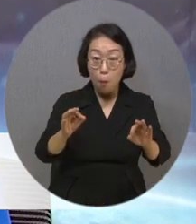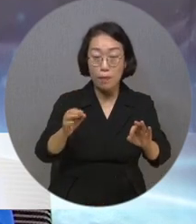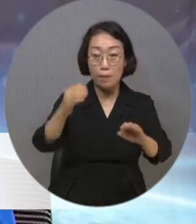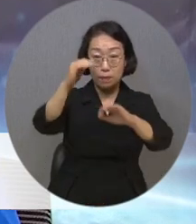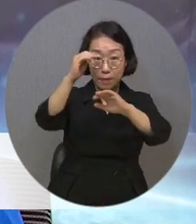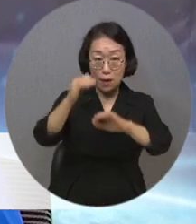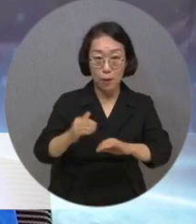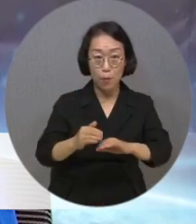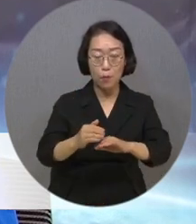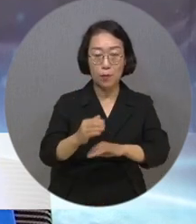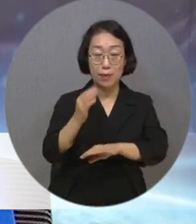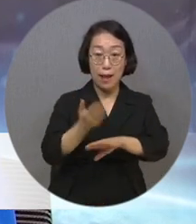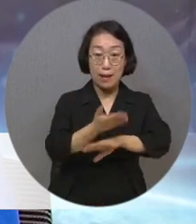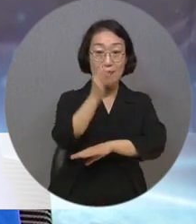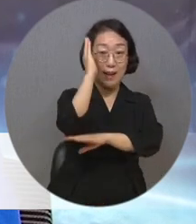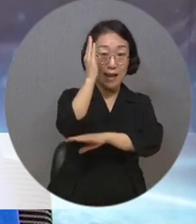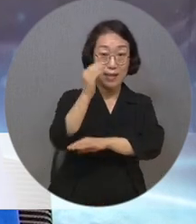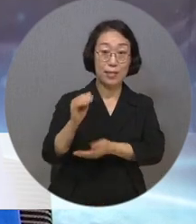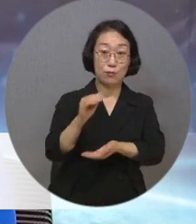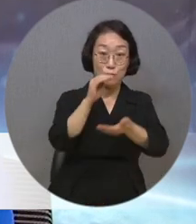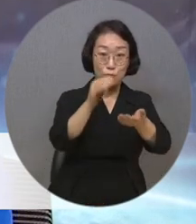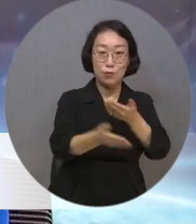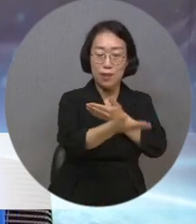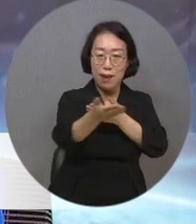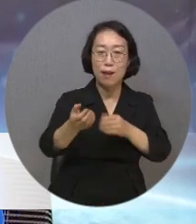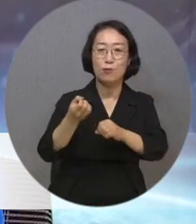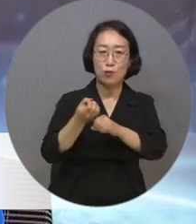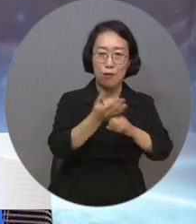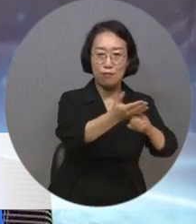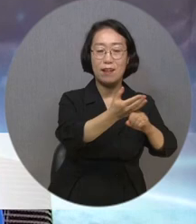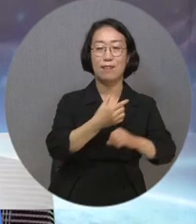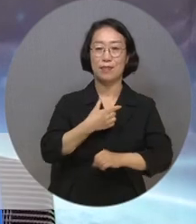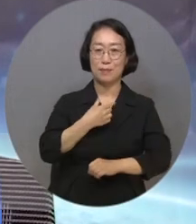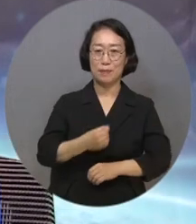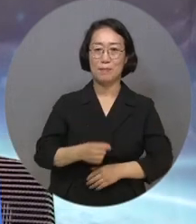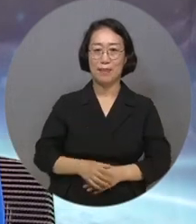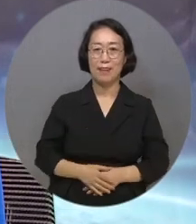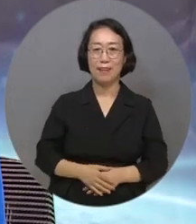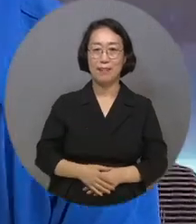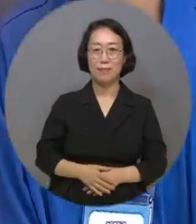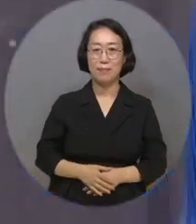내용을 강의를 통해서 많은 분들에게 전달하고 싶습니다.